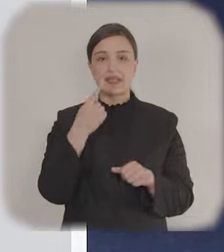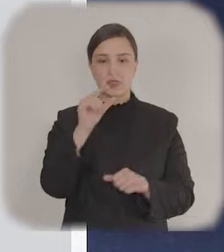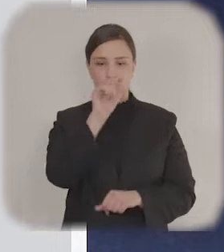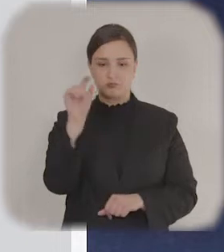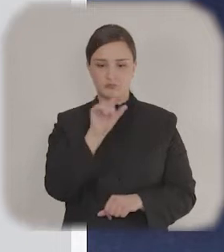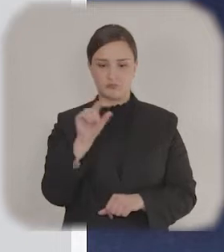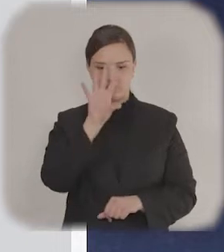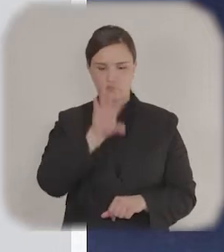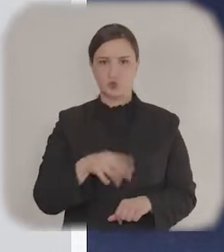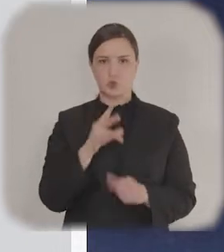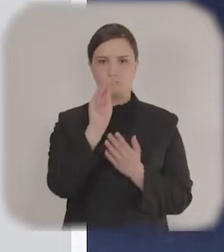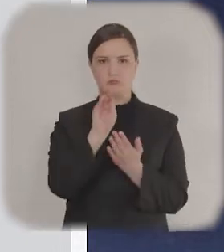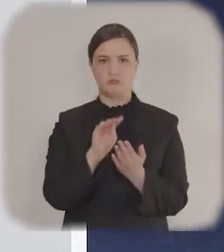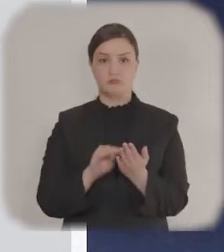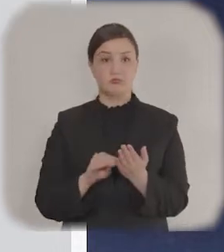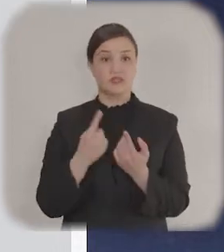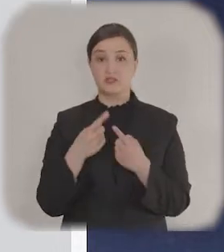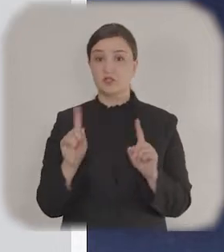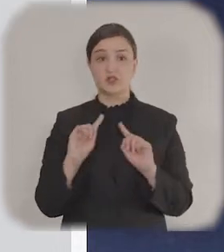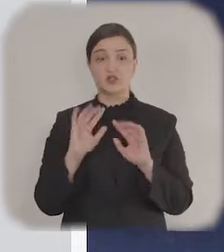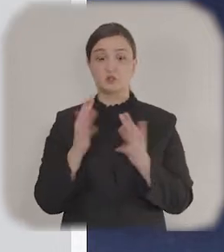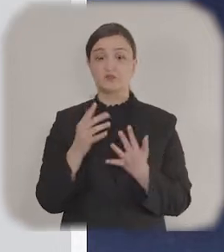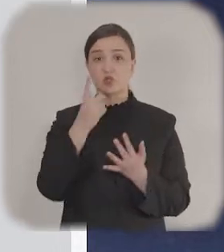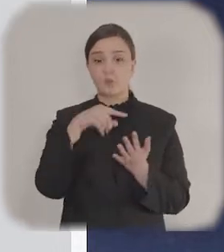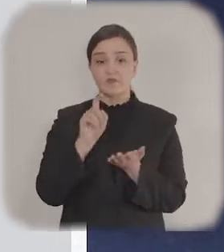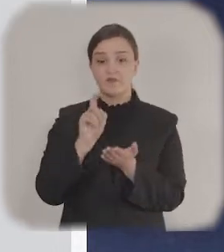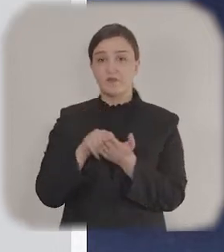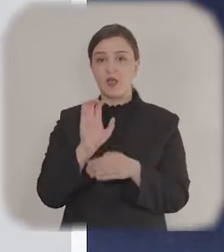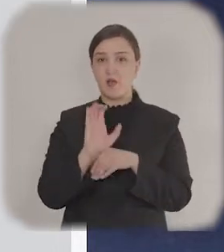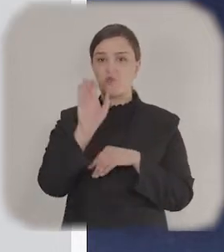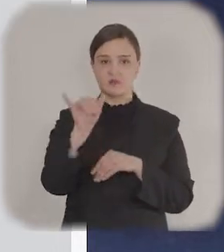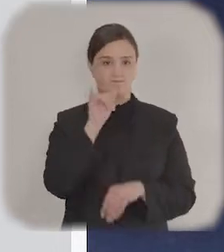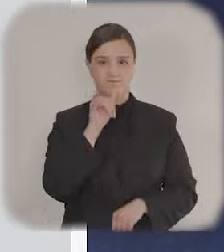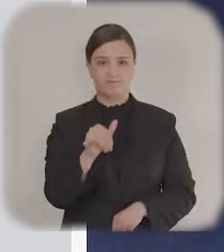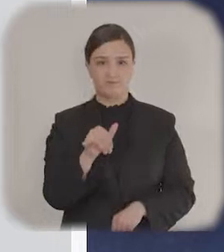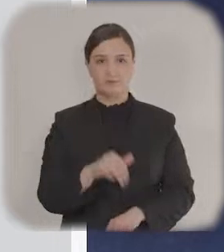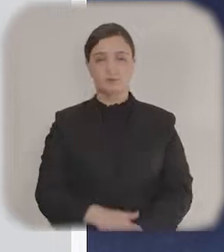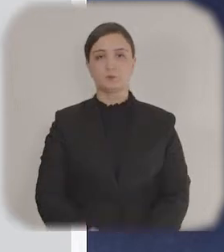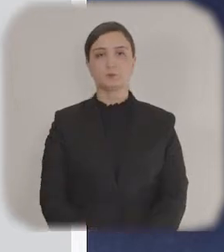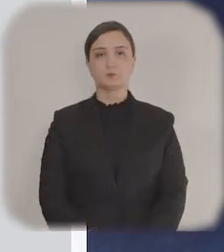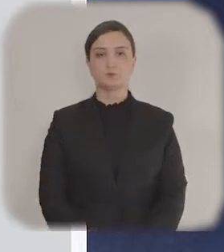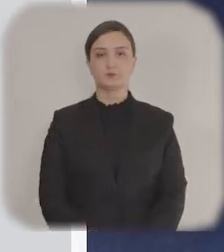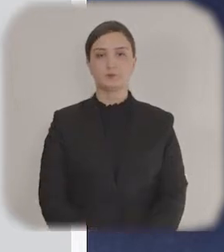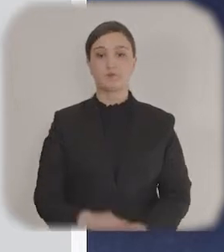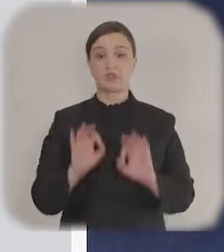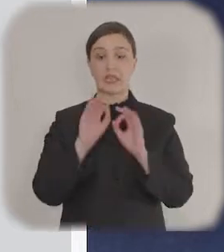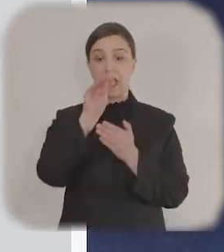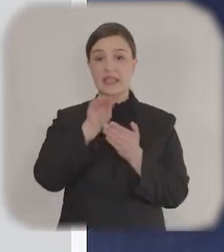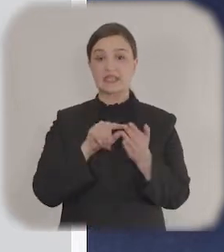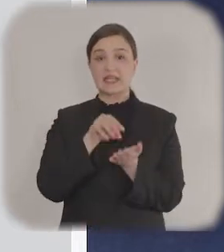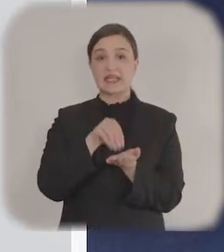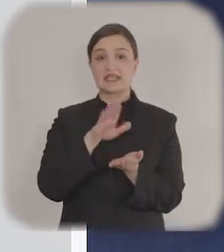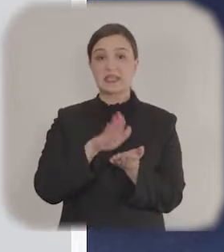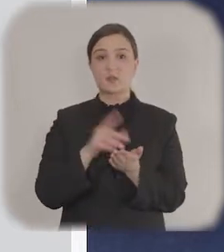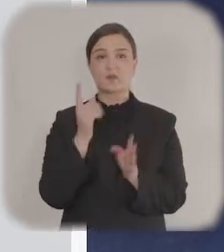Əks təqdirdə onu submit edə bilməyəcək və göndərə bilməyəcəksiniz. Bəyanatın qeydiyyatın keçirməsi üçün ilk növbədə 11